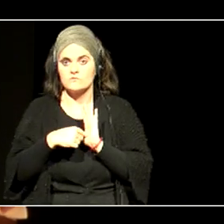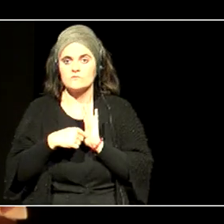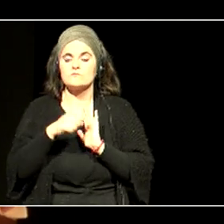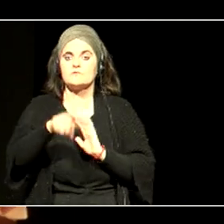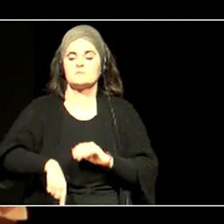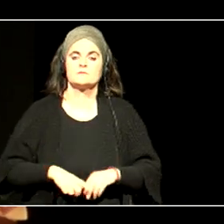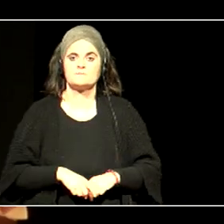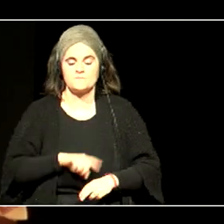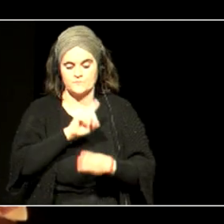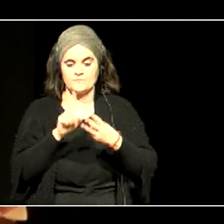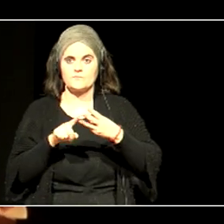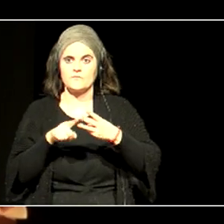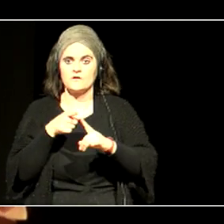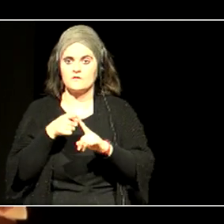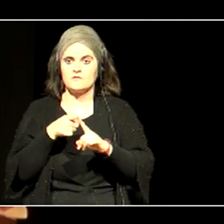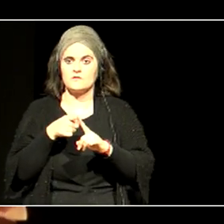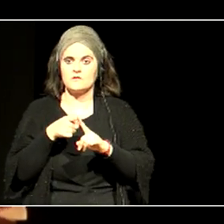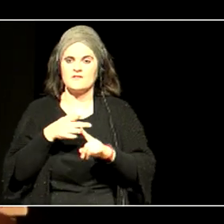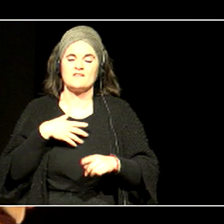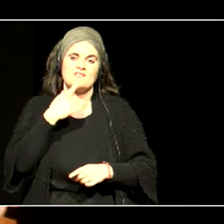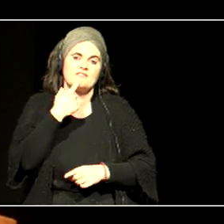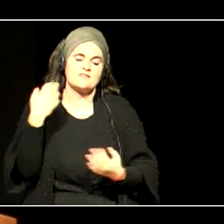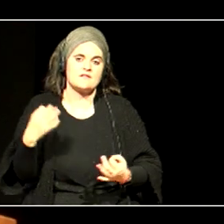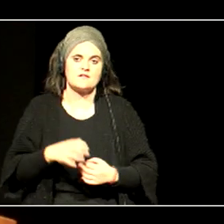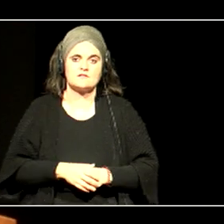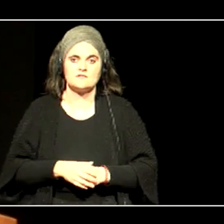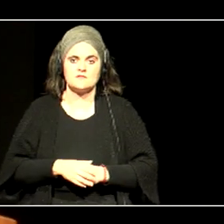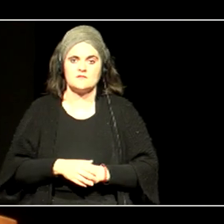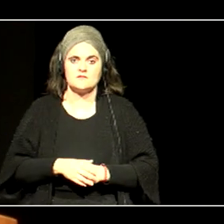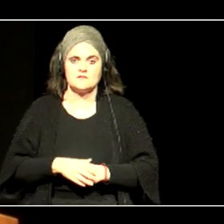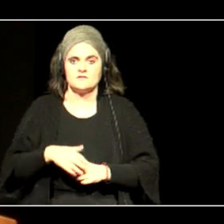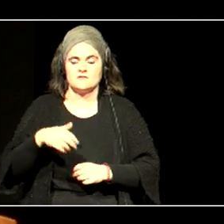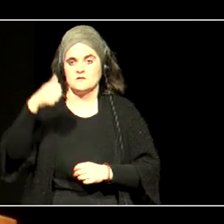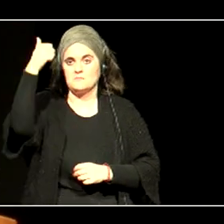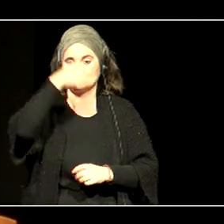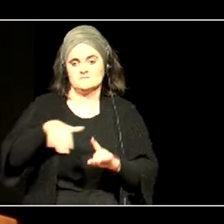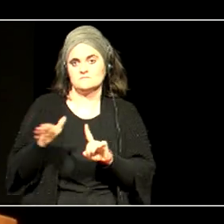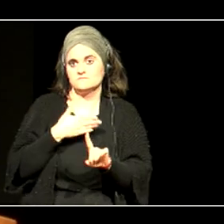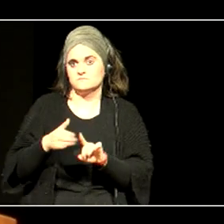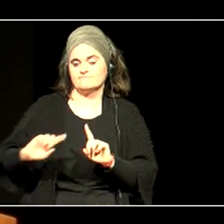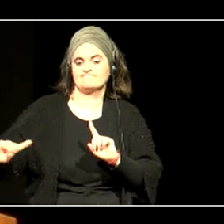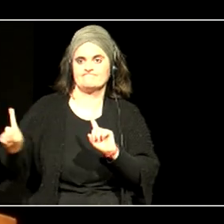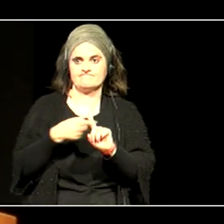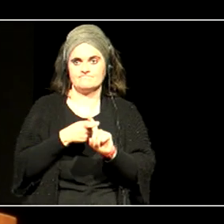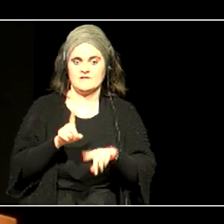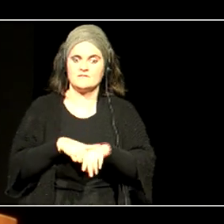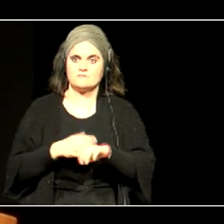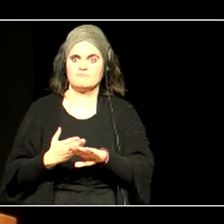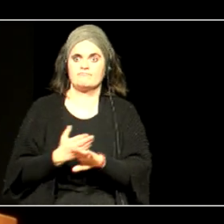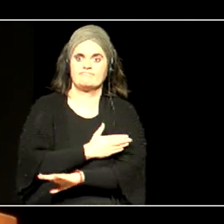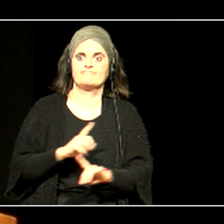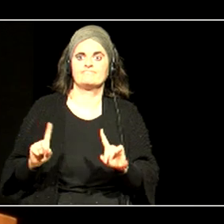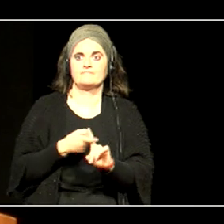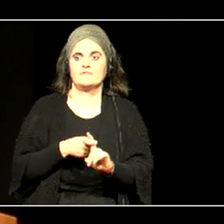Eta, irugarren elburua, erreferentzia egiten dio, indarkeria, matzista prebenitzeko, garaiz detektatzeko, eta, erantzun,